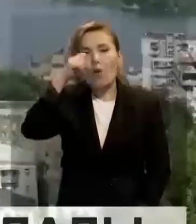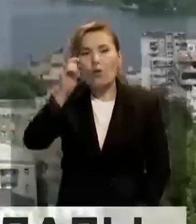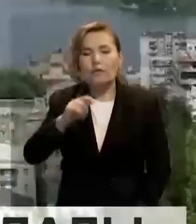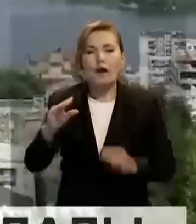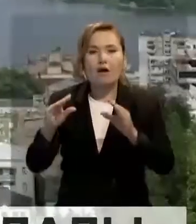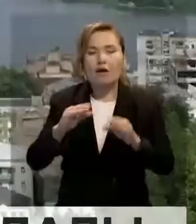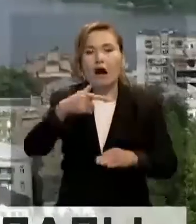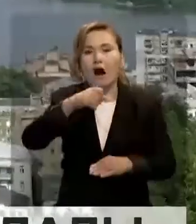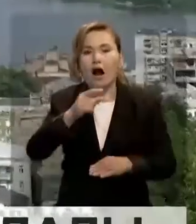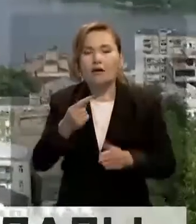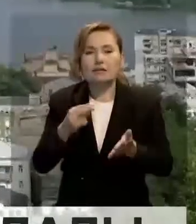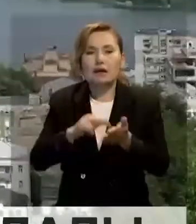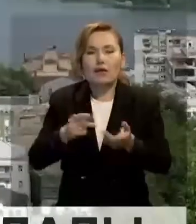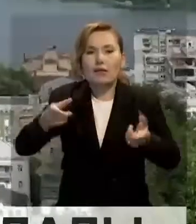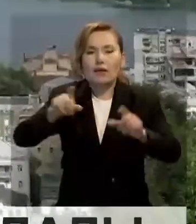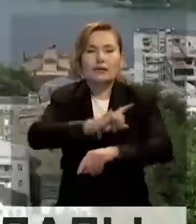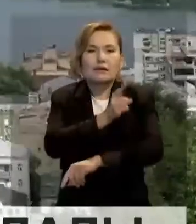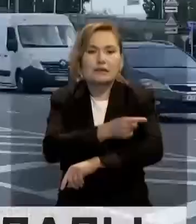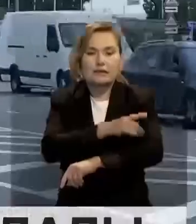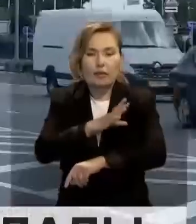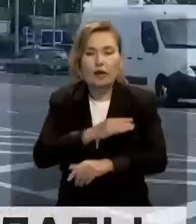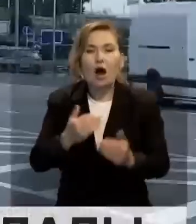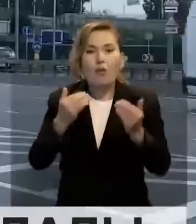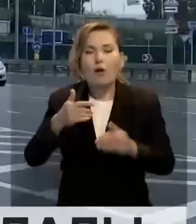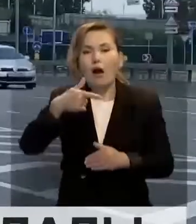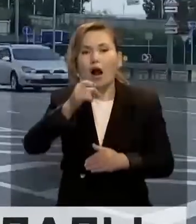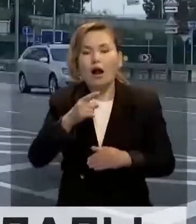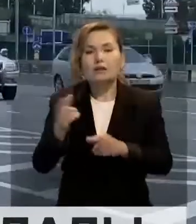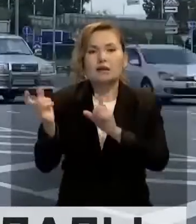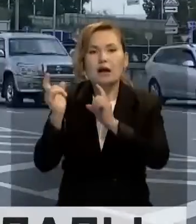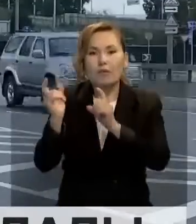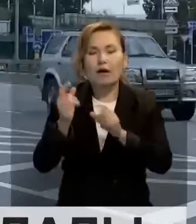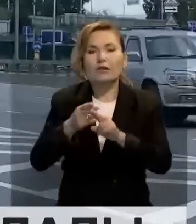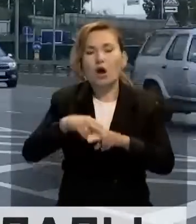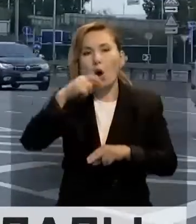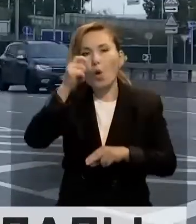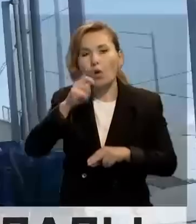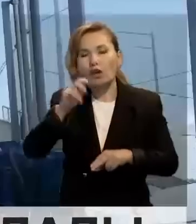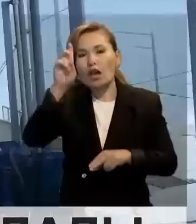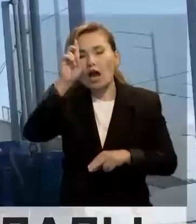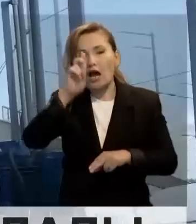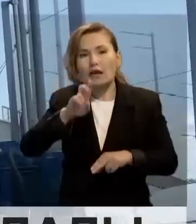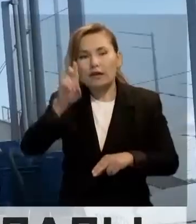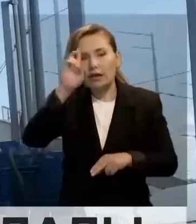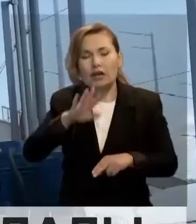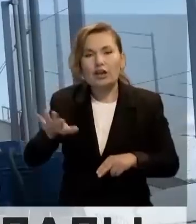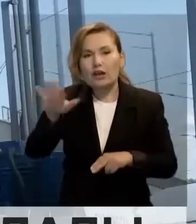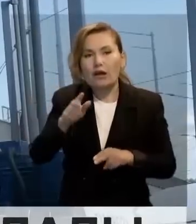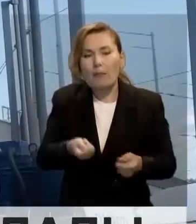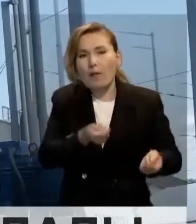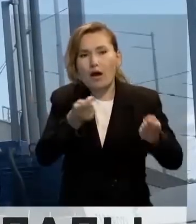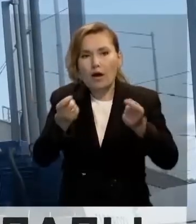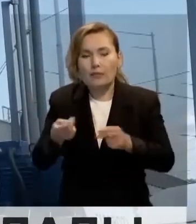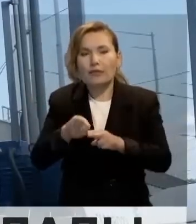бағасы тарихи рекордты жаңартып қымбаттап кеткенеді. Бүгінде ғаз тасымалы шоғытандық трейдерлер Европадан көгілдір отында жеткізу жолдарына